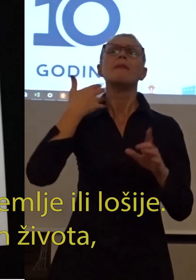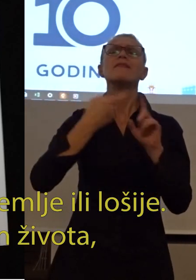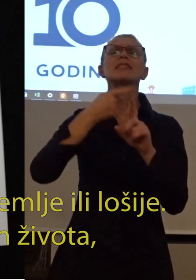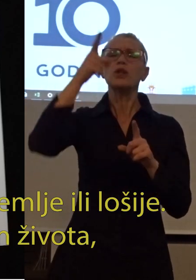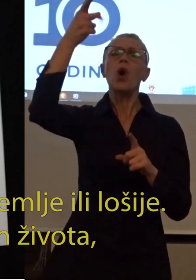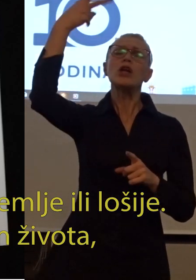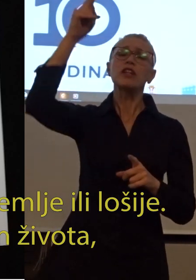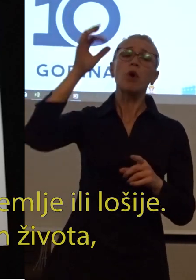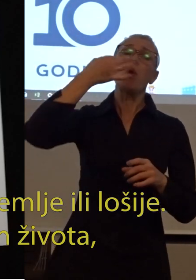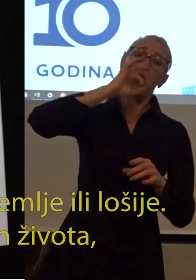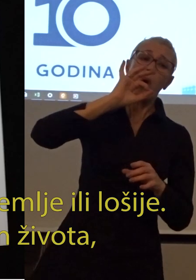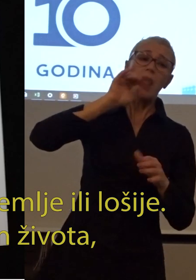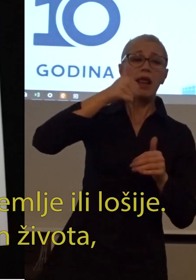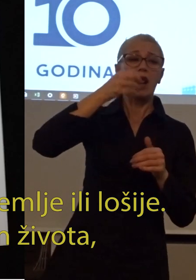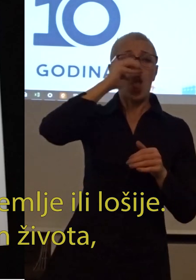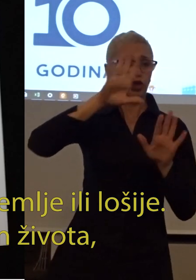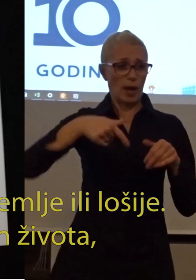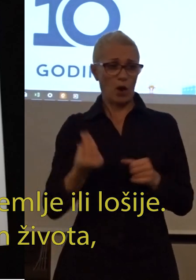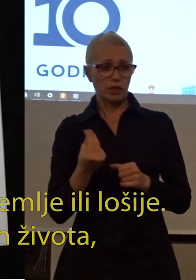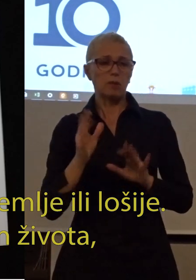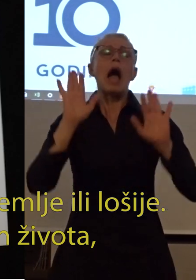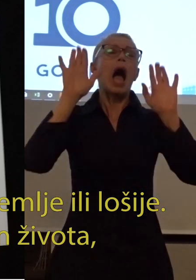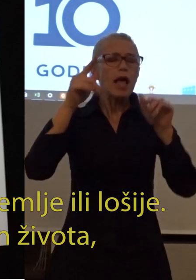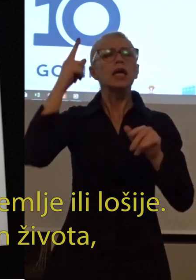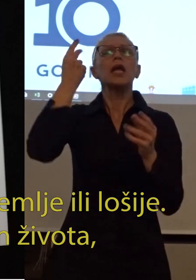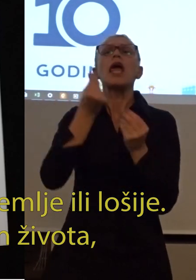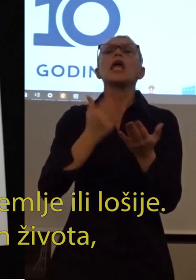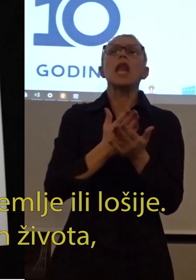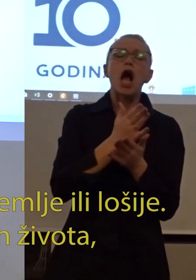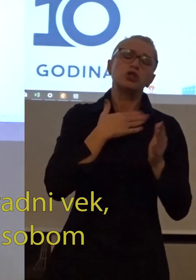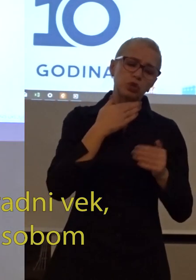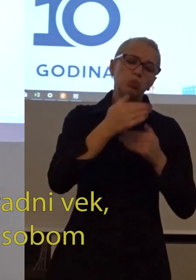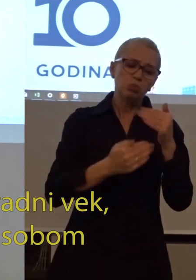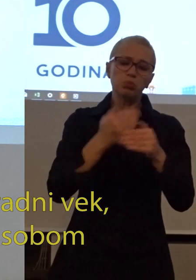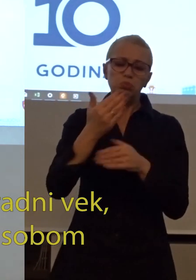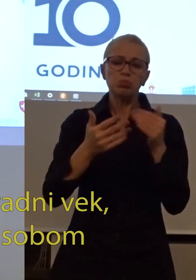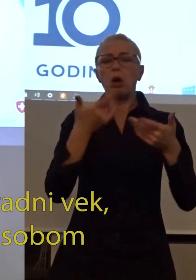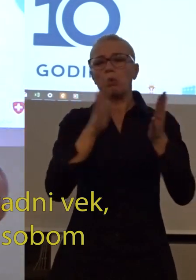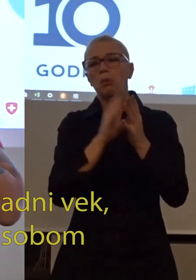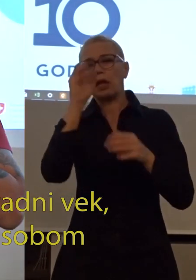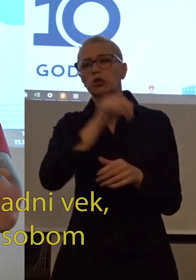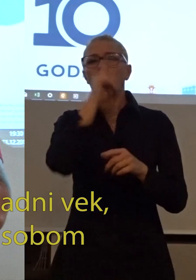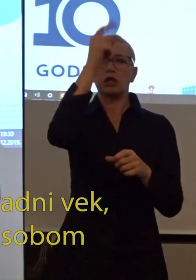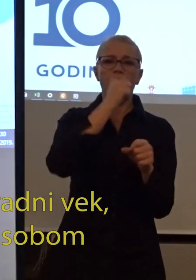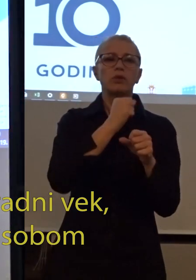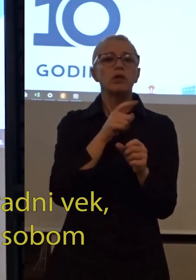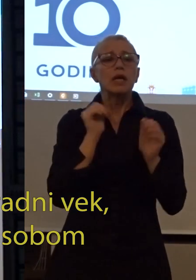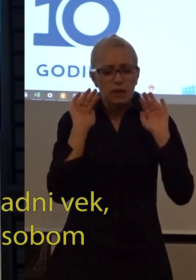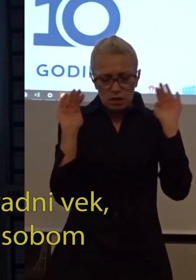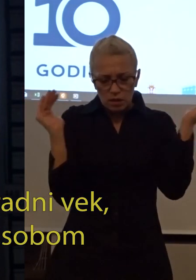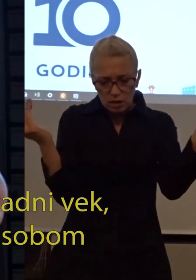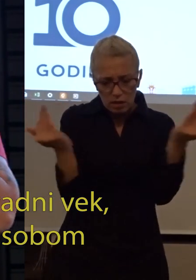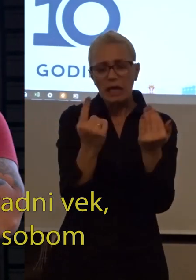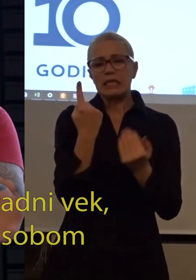inostranstvo bolje od naše zemlje ili lošije. Ali ste našli tamo neki način života, živali i proveli određeni radni vek, bili